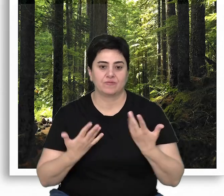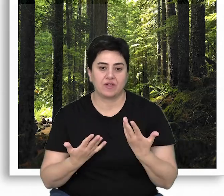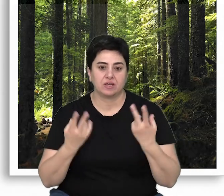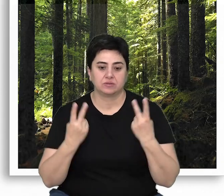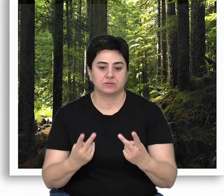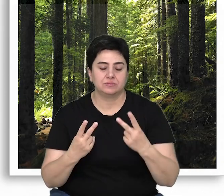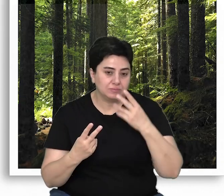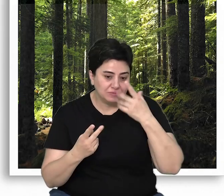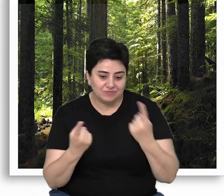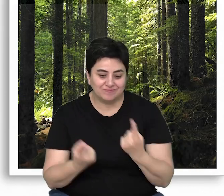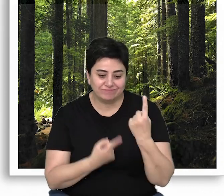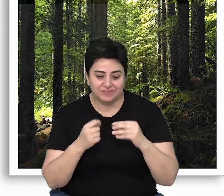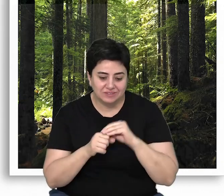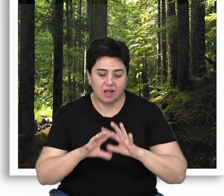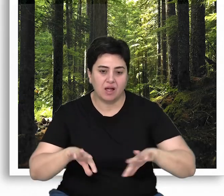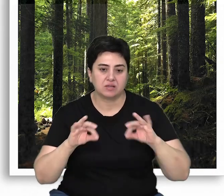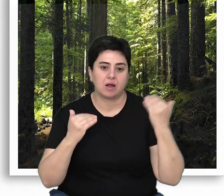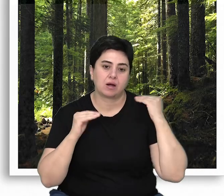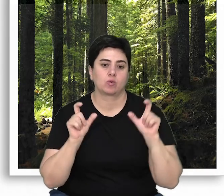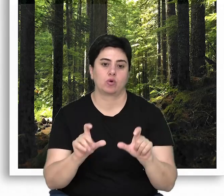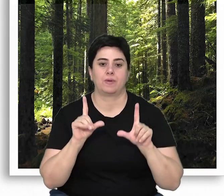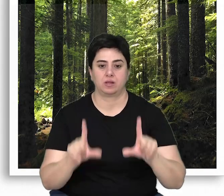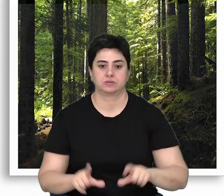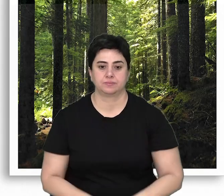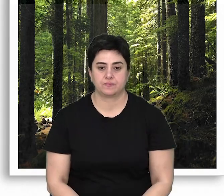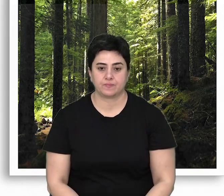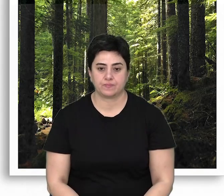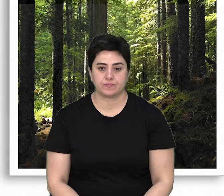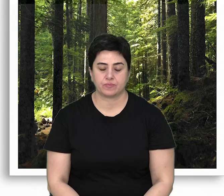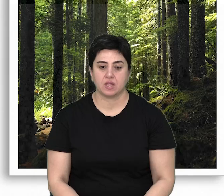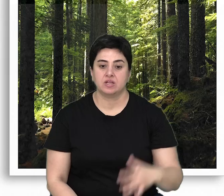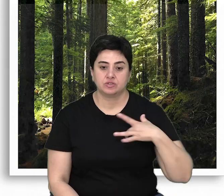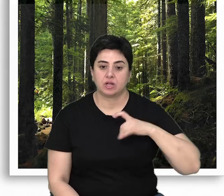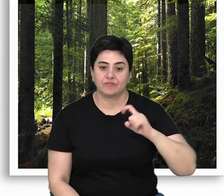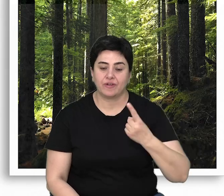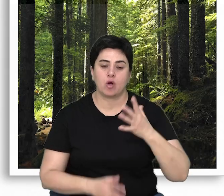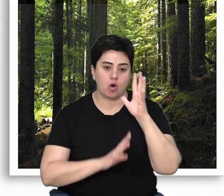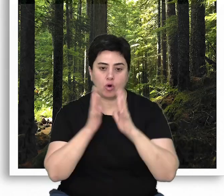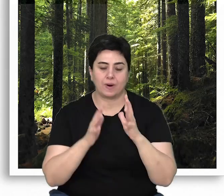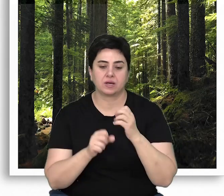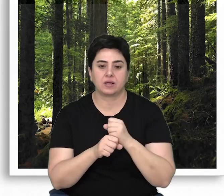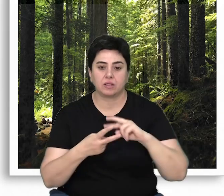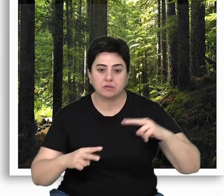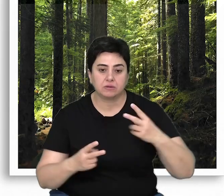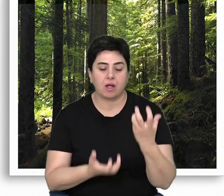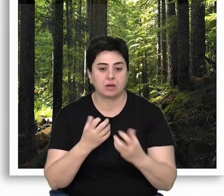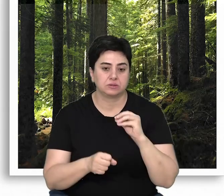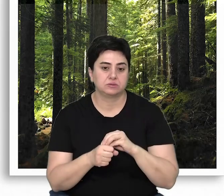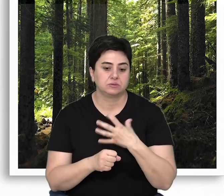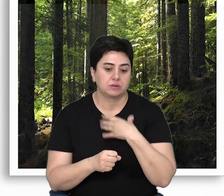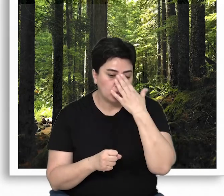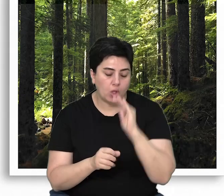ve mevcut biyolojik çeşitliliğin tam anlamıyla korunmasını sağlar. Canlılar ve orman gen kaynakları